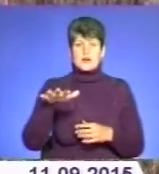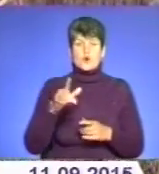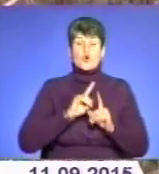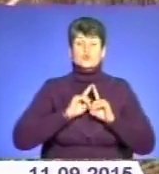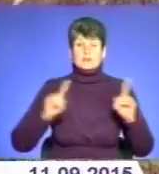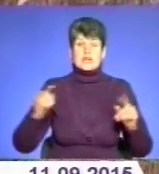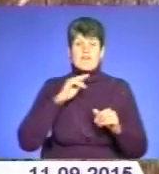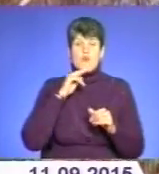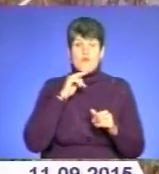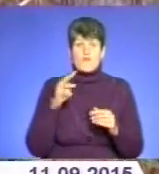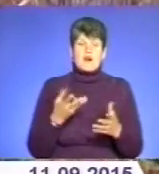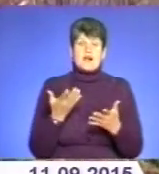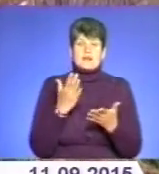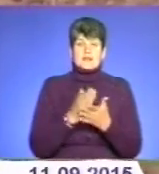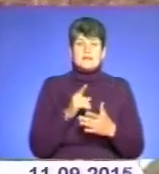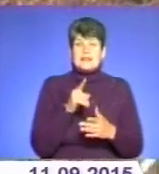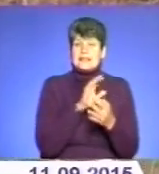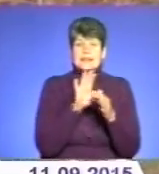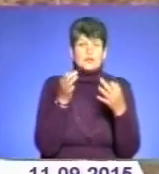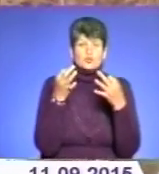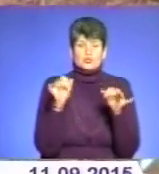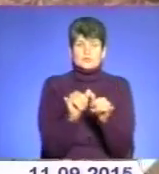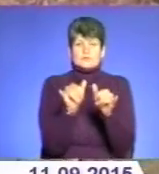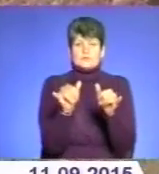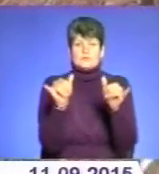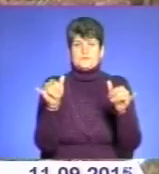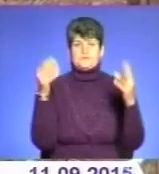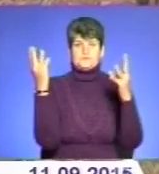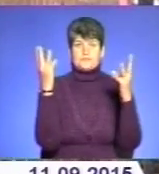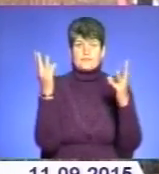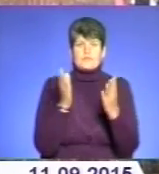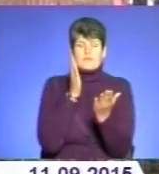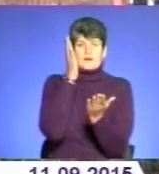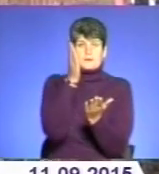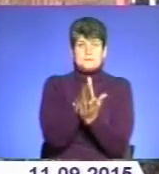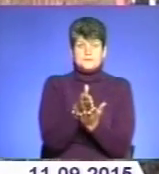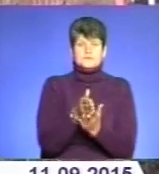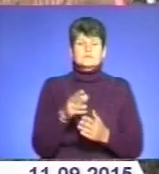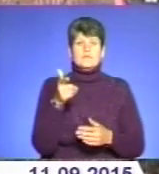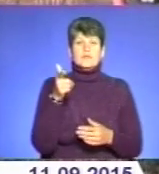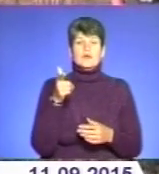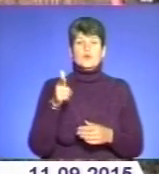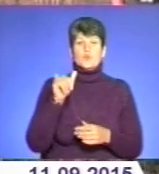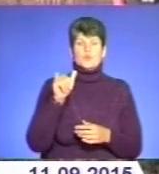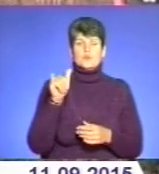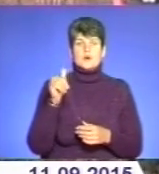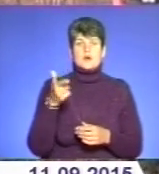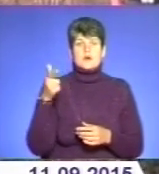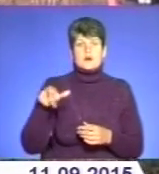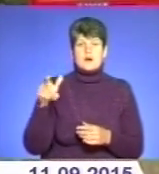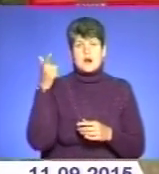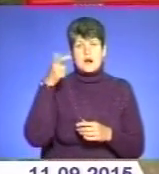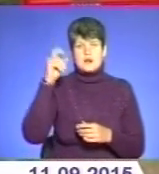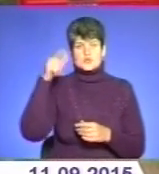вогнеборців зосереджена на недопущенні розповсюдження полум'я в напрямку магістрального газопроводу у ренгой-помари Ужгород,